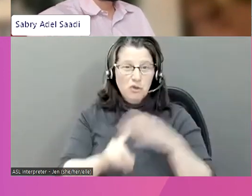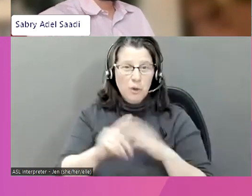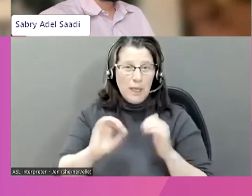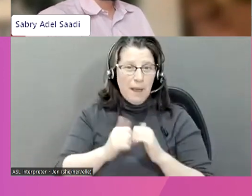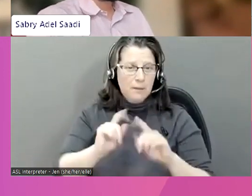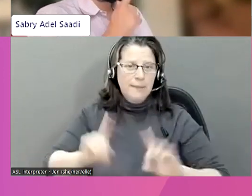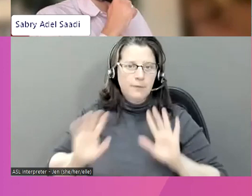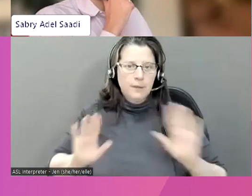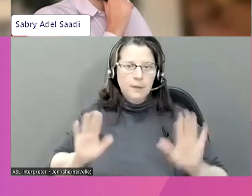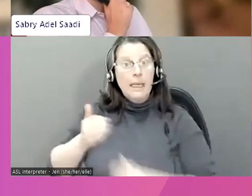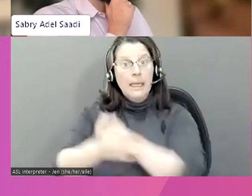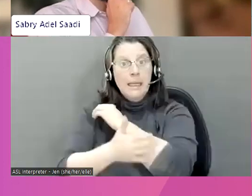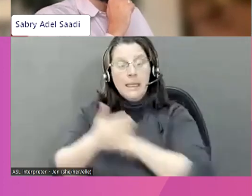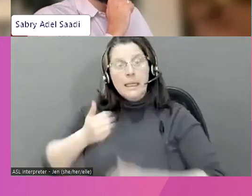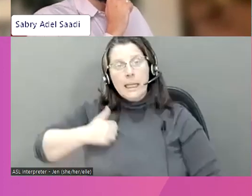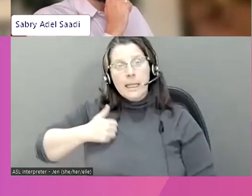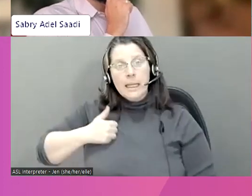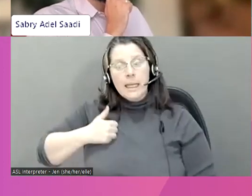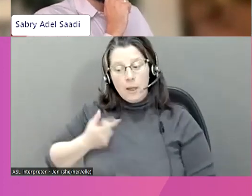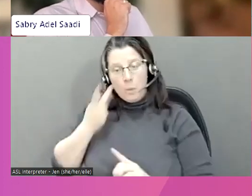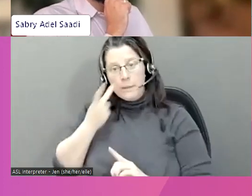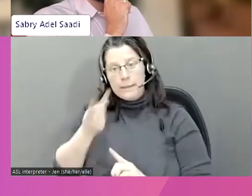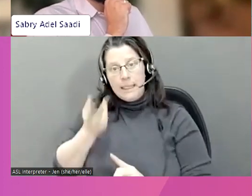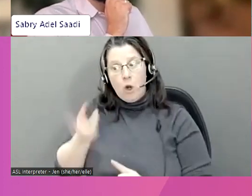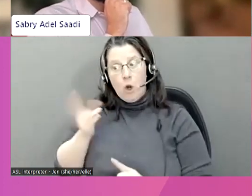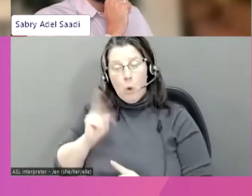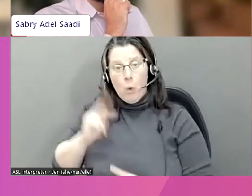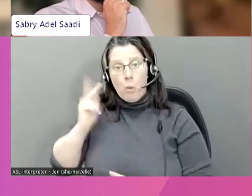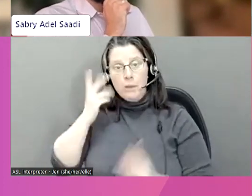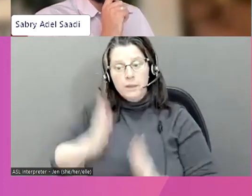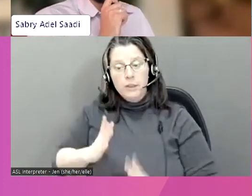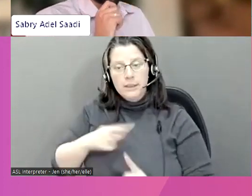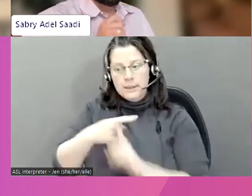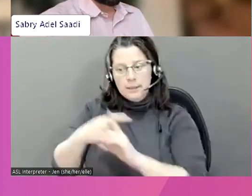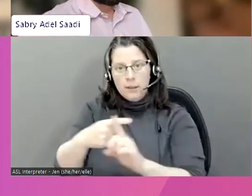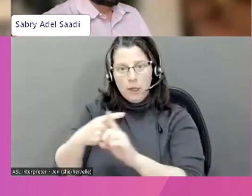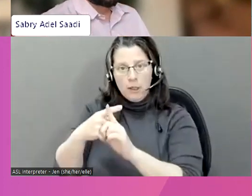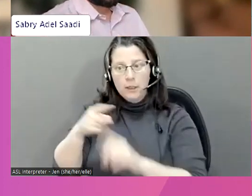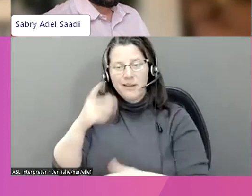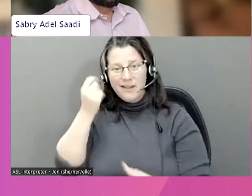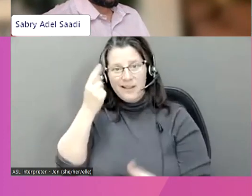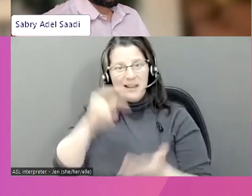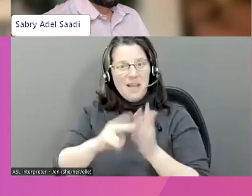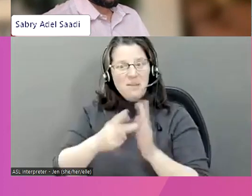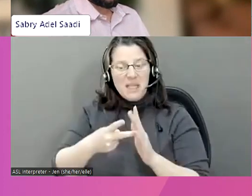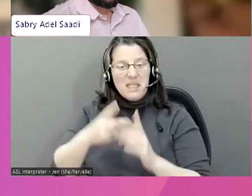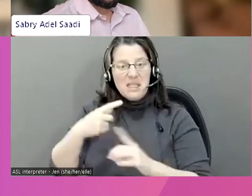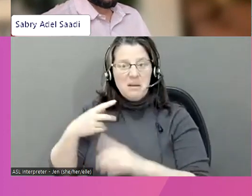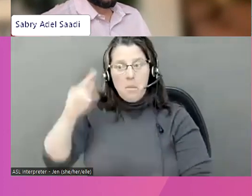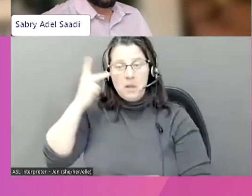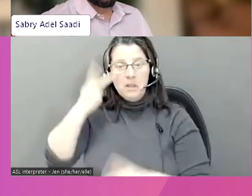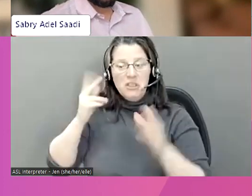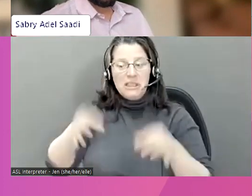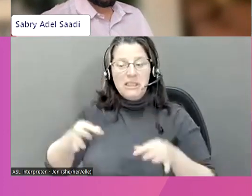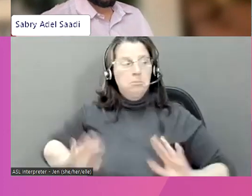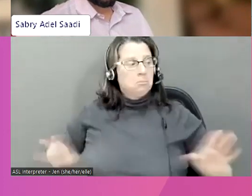façons. Certains pays comme le Canada, eh bien, nos politiciens vont attaquer d'autres politiciens